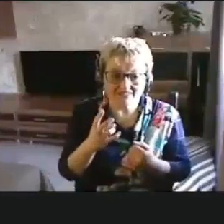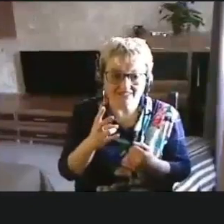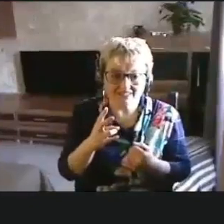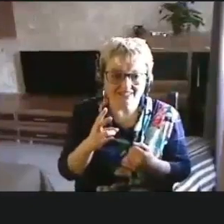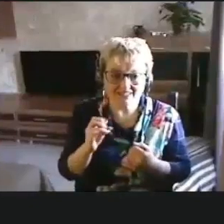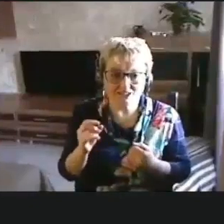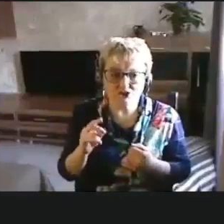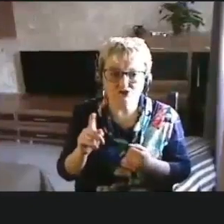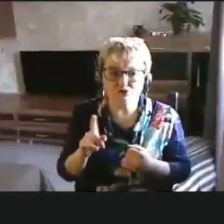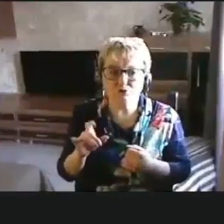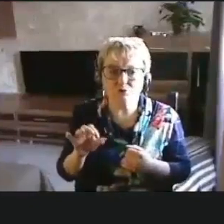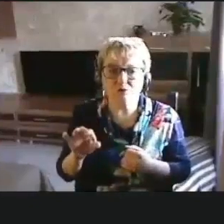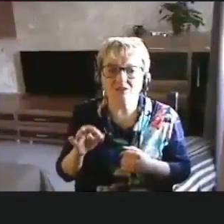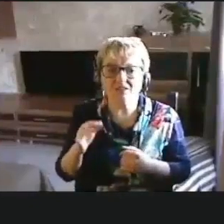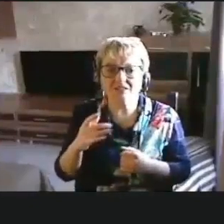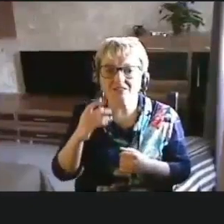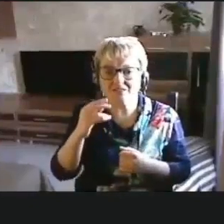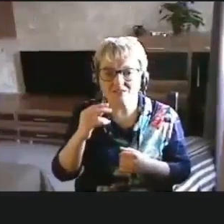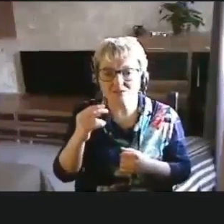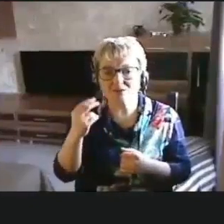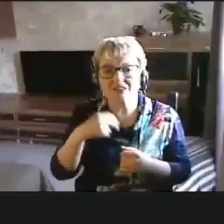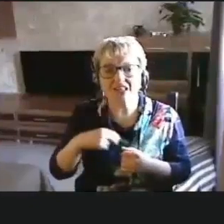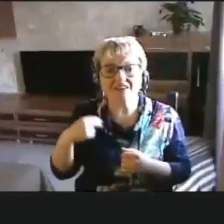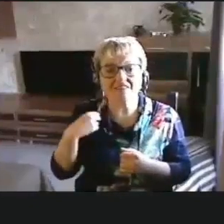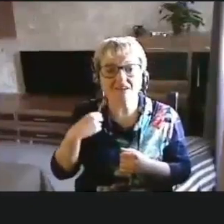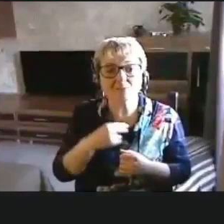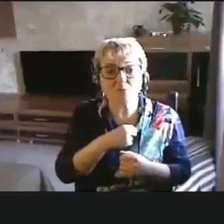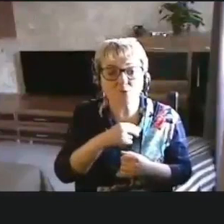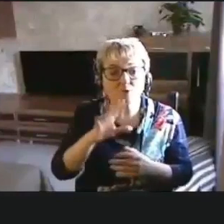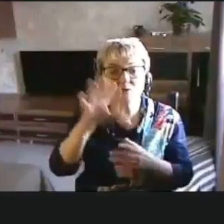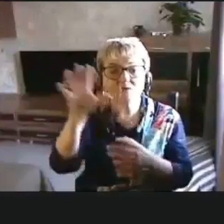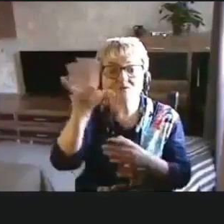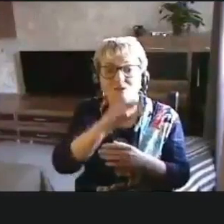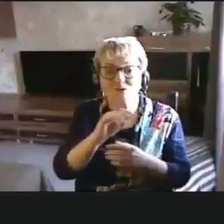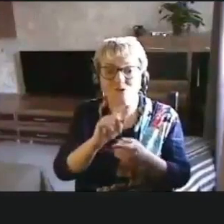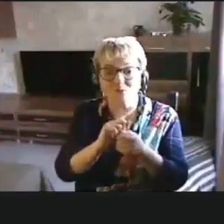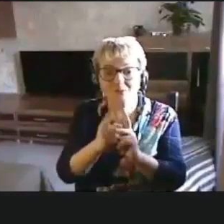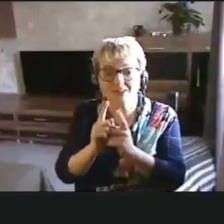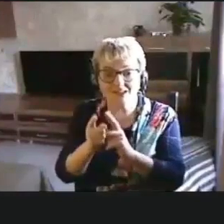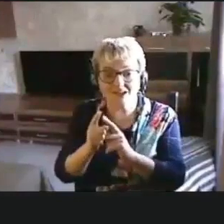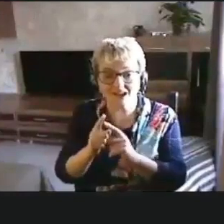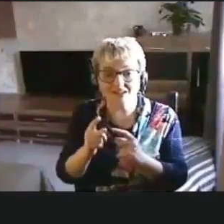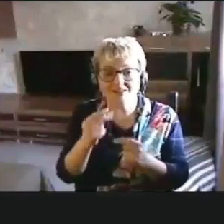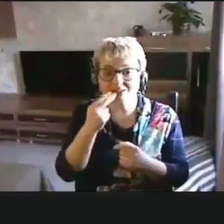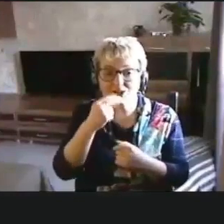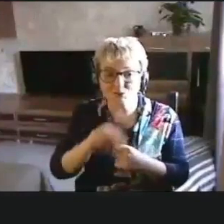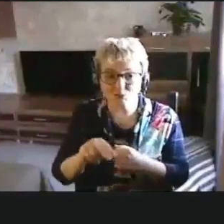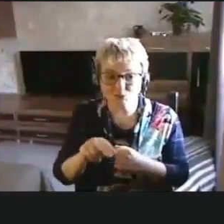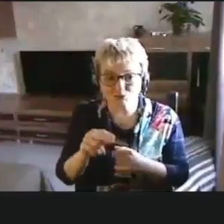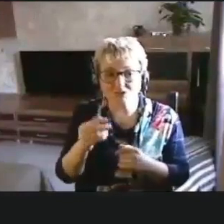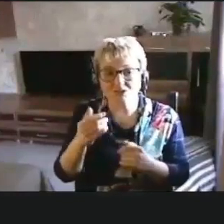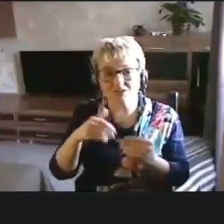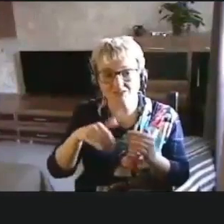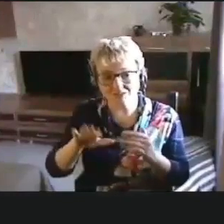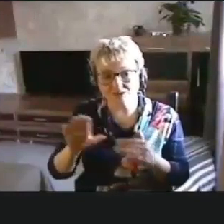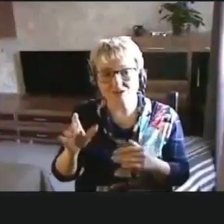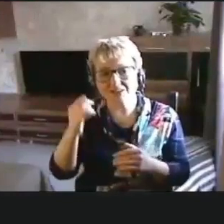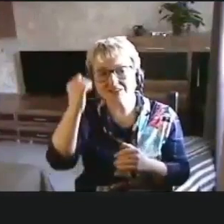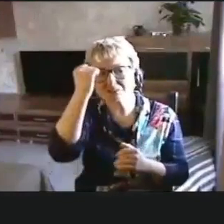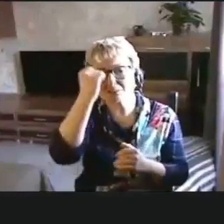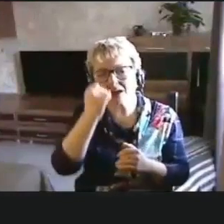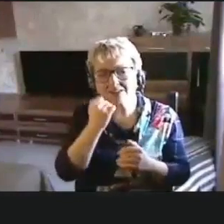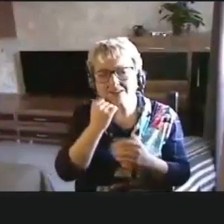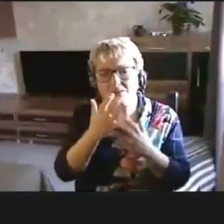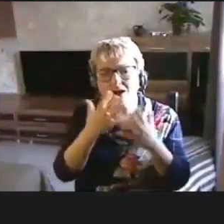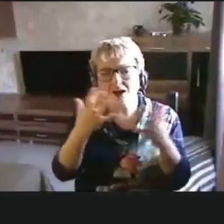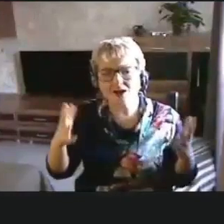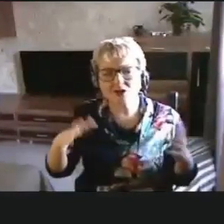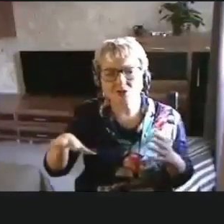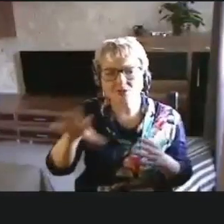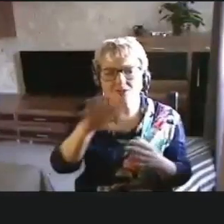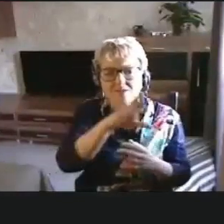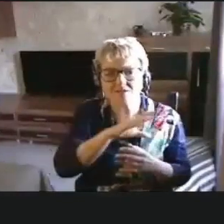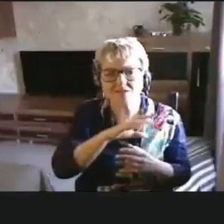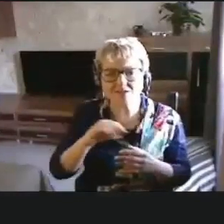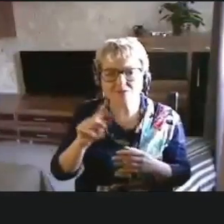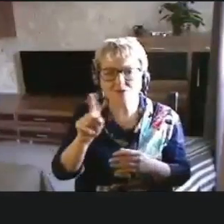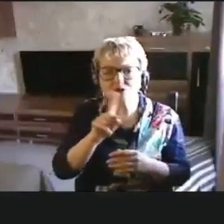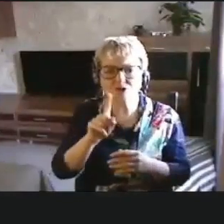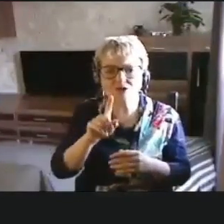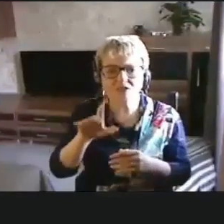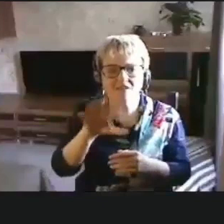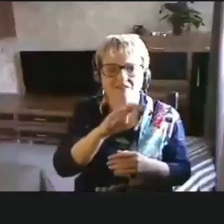и хотя, слава Богу, что все меняется к лучшему, все равно очень много осталось делать. Спасибо огромное всем вам, что вы